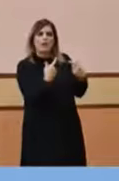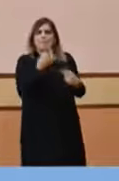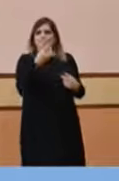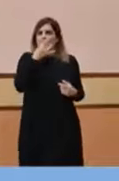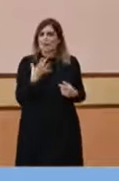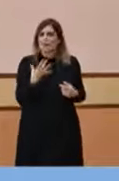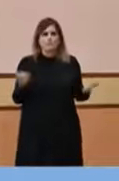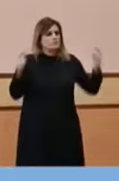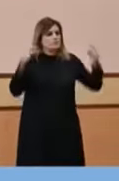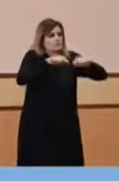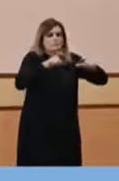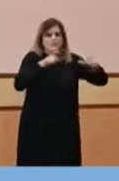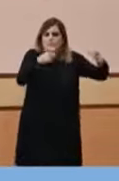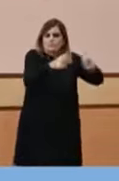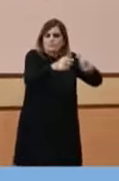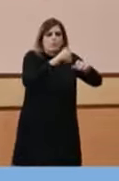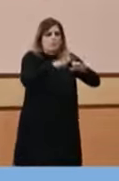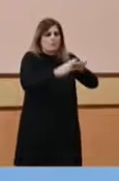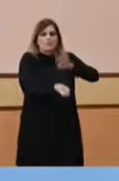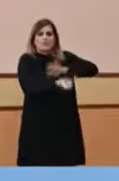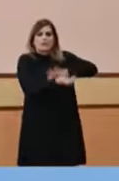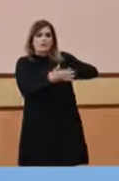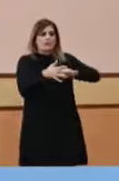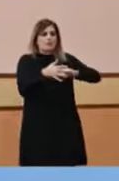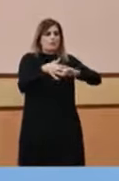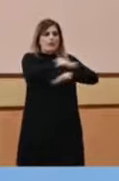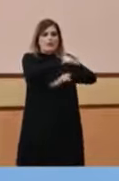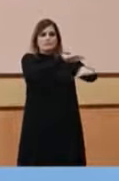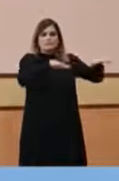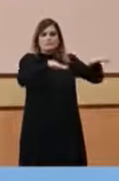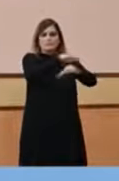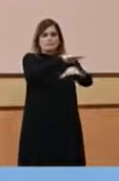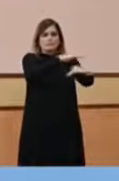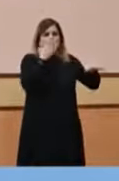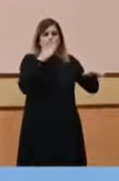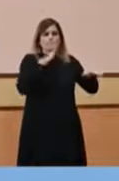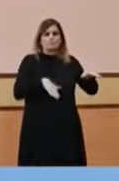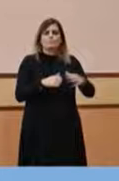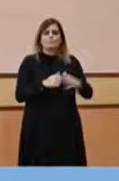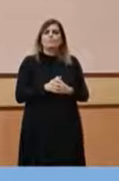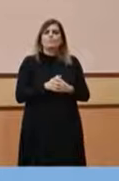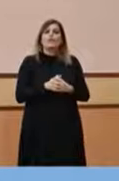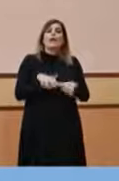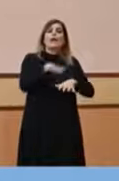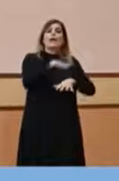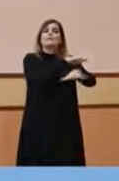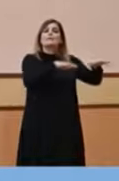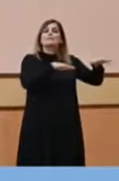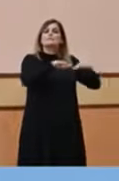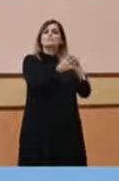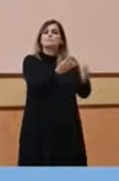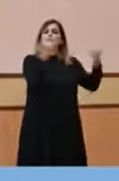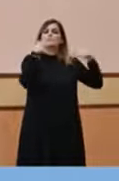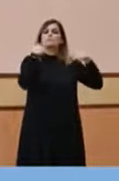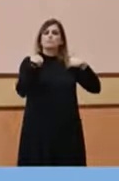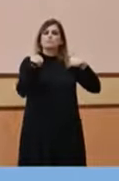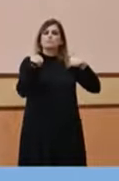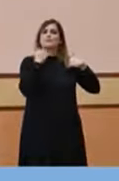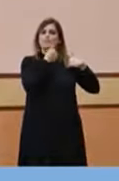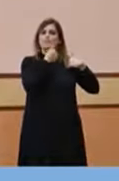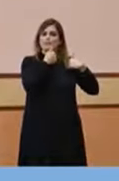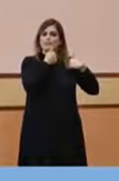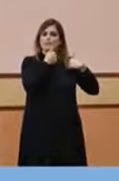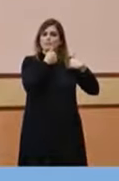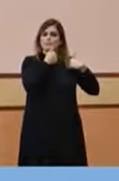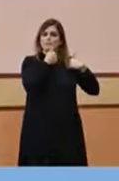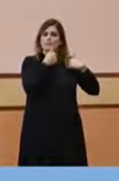cas, la trobada i l'acondicionament d'aquests espais. Són espais que estan gestionats pels professionals dels equips de primària de referència que tenen